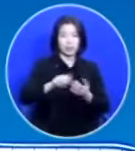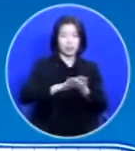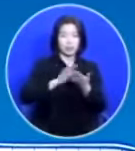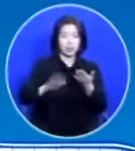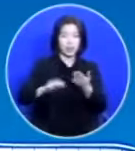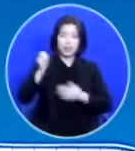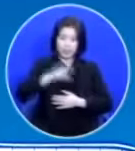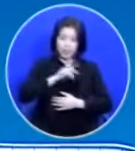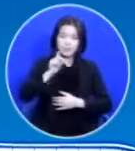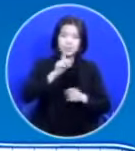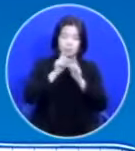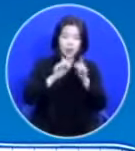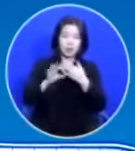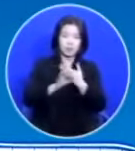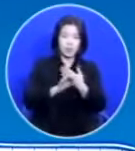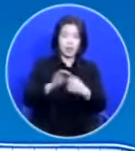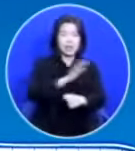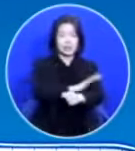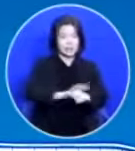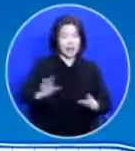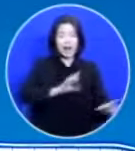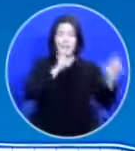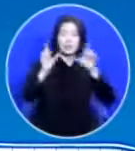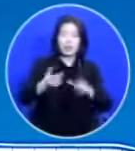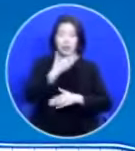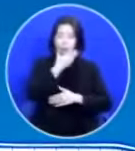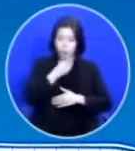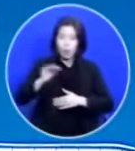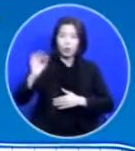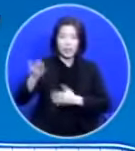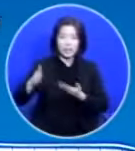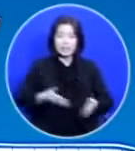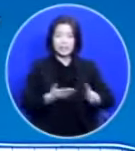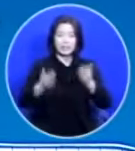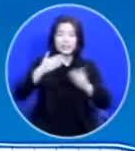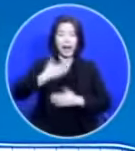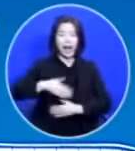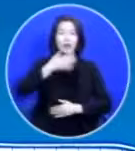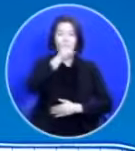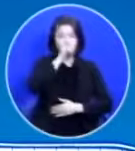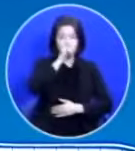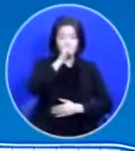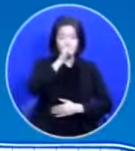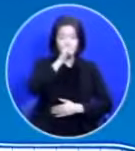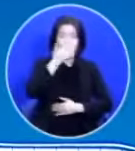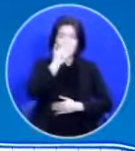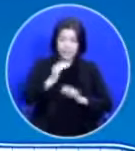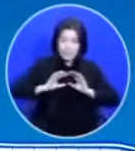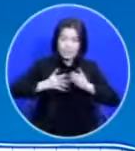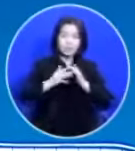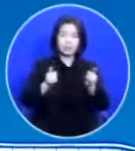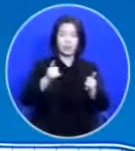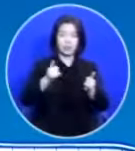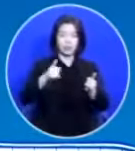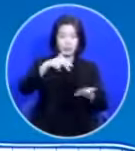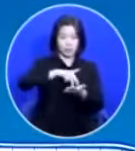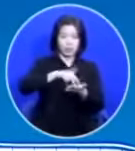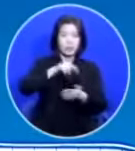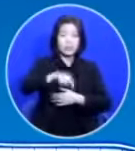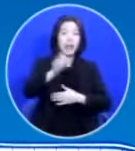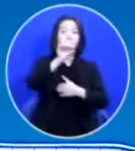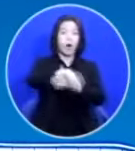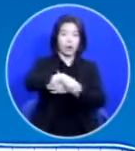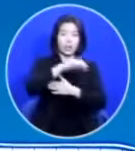잘 살고 복되는 길을 알고 있다는 겁니다 이스라엘 백성들에게는 그것이 허락되었어요